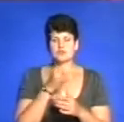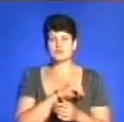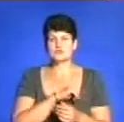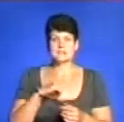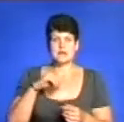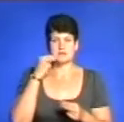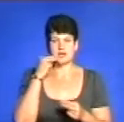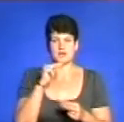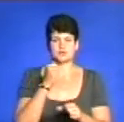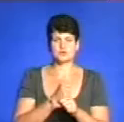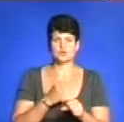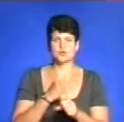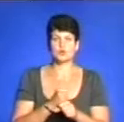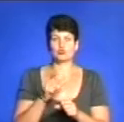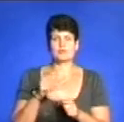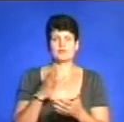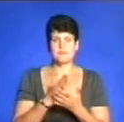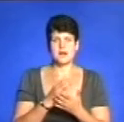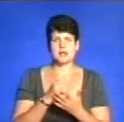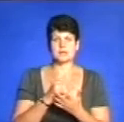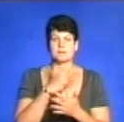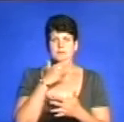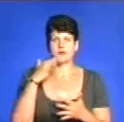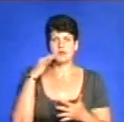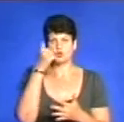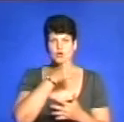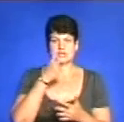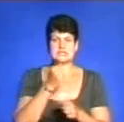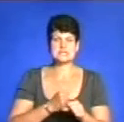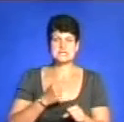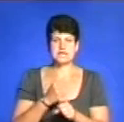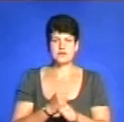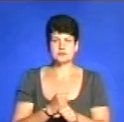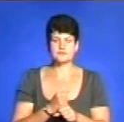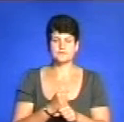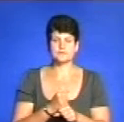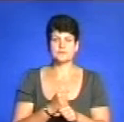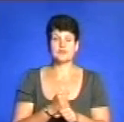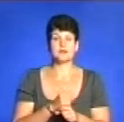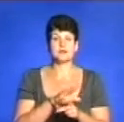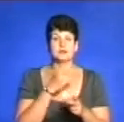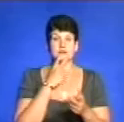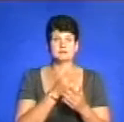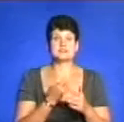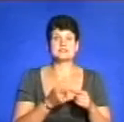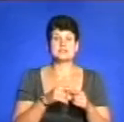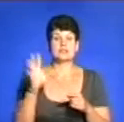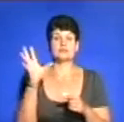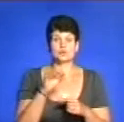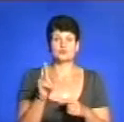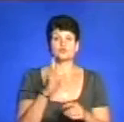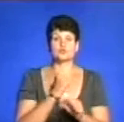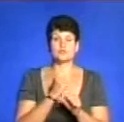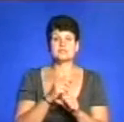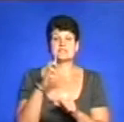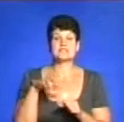проблемами людина зі стажем. Прокурори, які на тлі всього, що відбувається в державі, і на тлі, скажімо